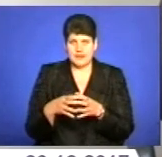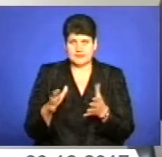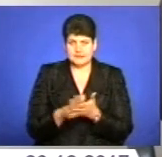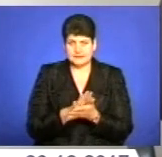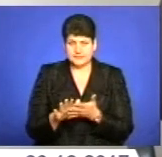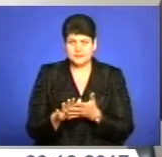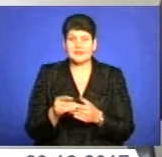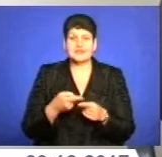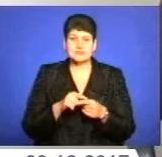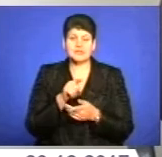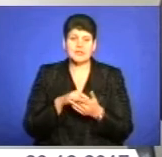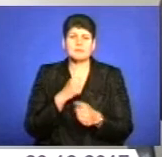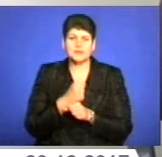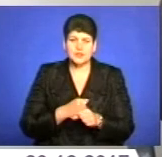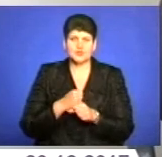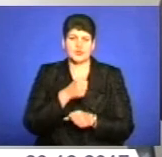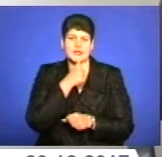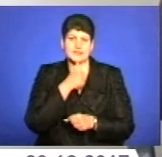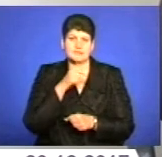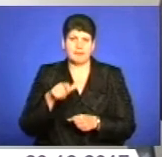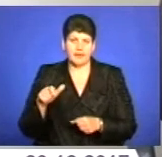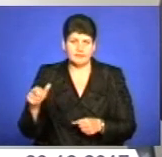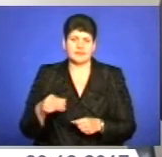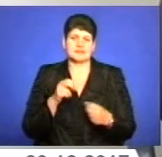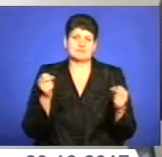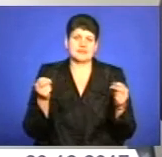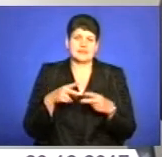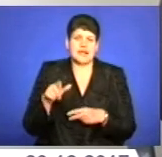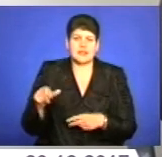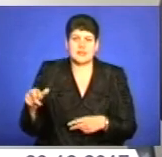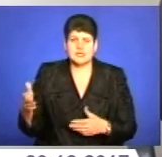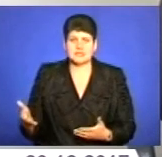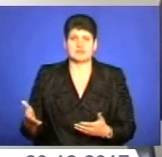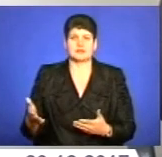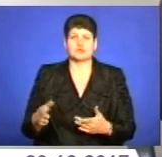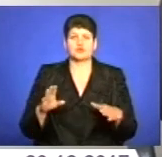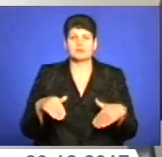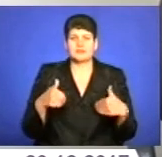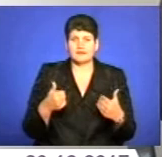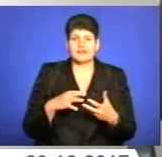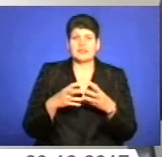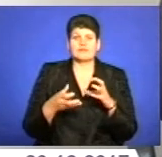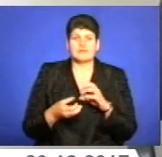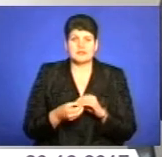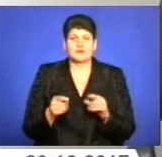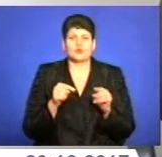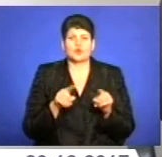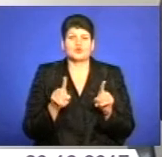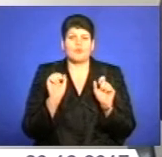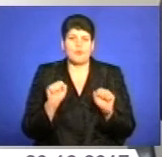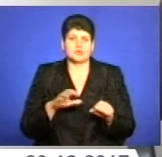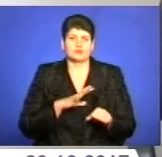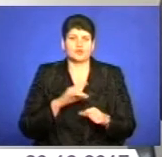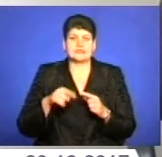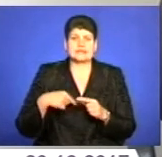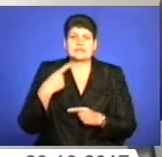експерти, працюють спеціалісти, щоб надати нам висновок, щоб можна було на наступний